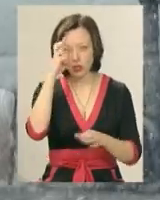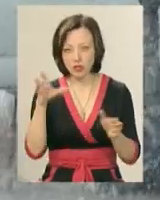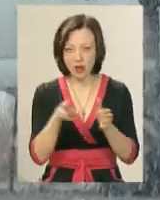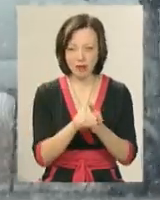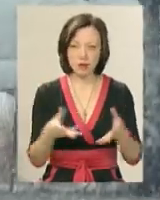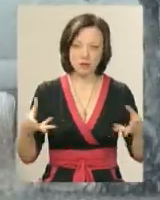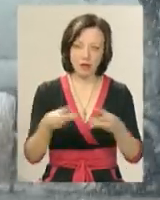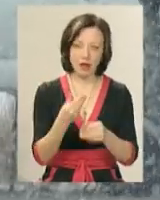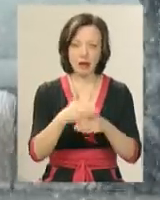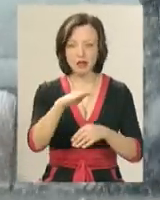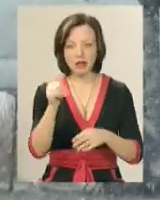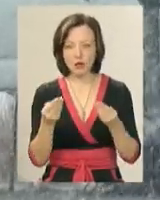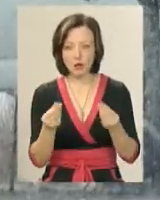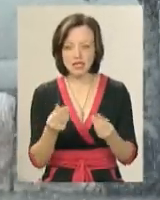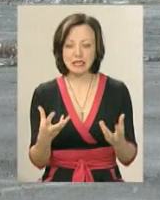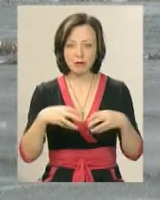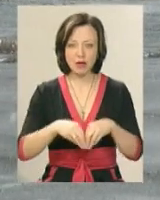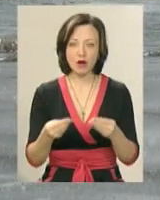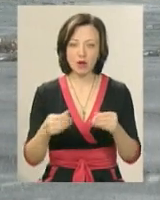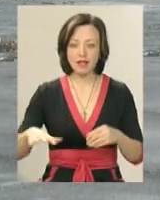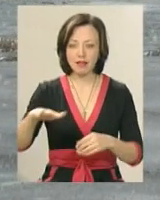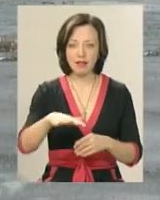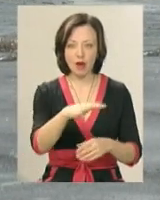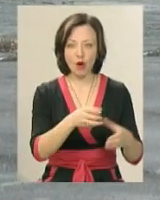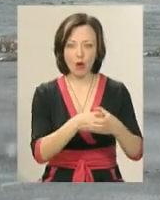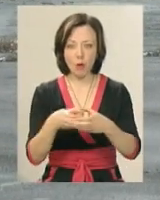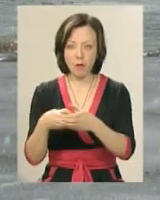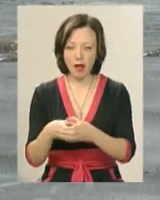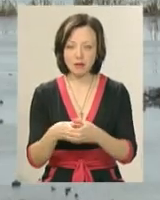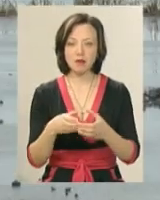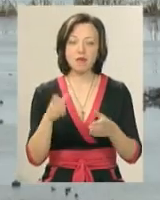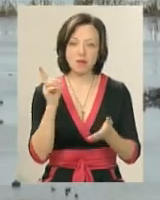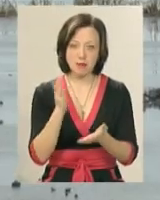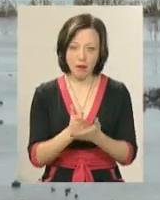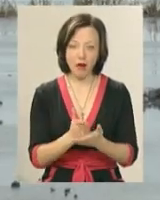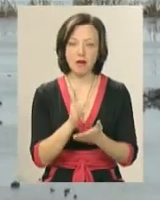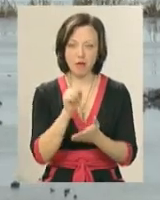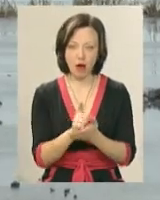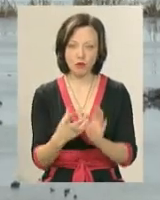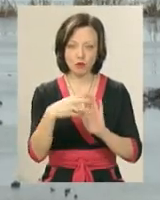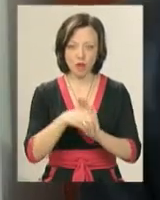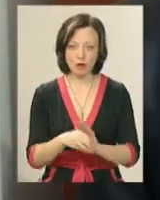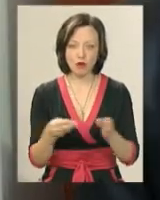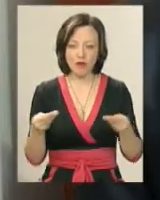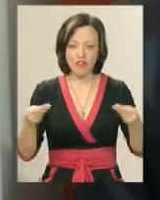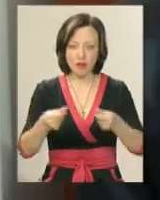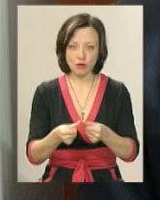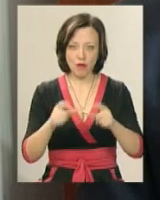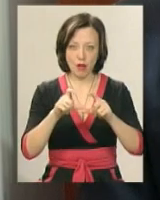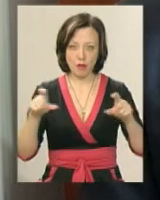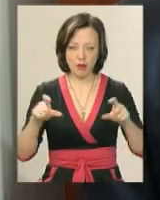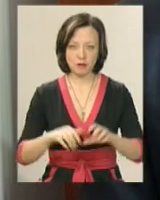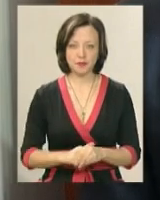концесія, кредитні кошти та спільні гроші тергромад, які за статутом підприємства мають долучатися до фінансування об'єкту.